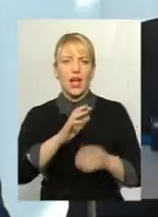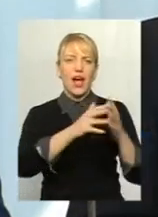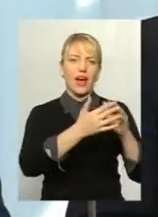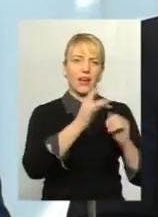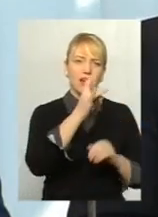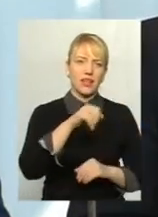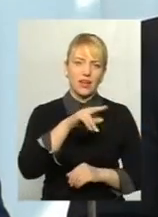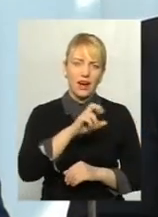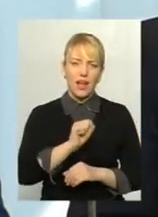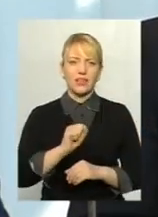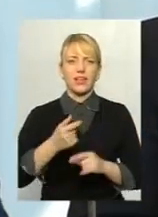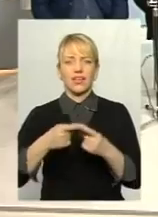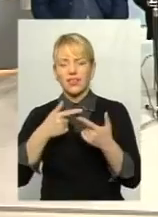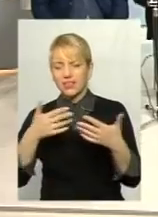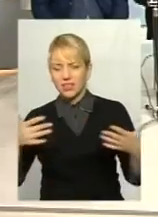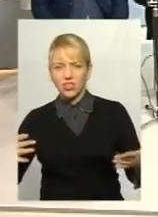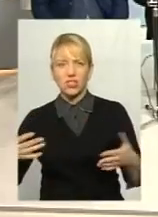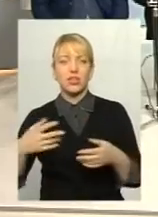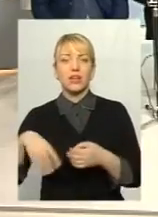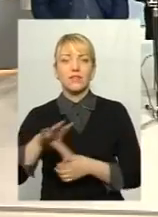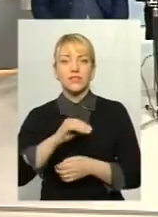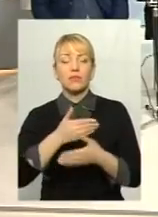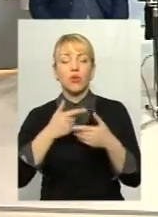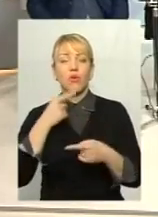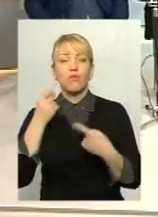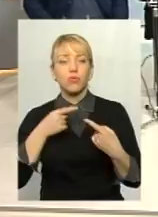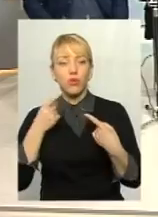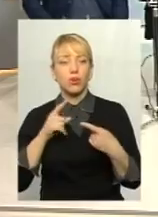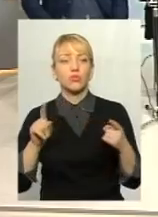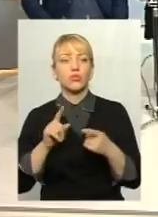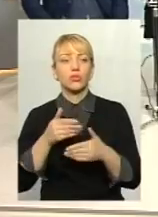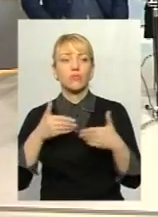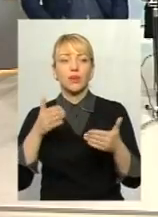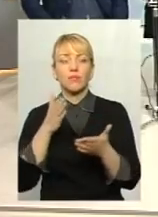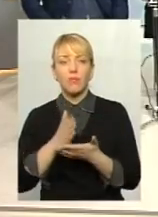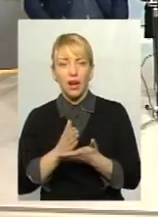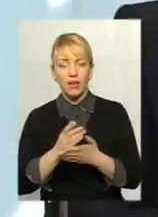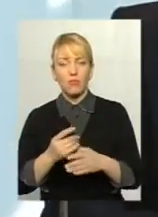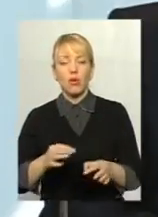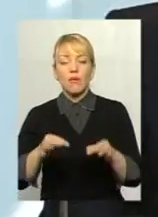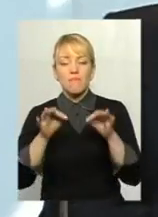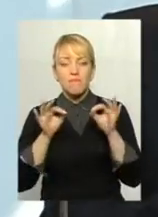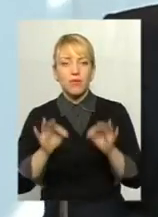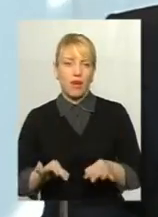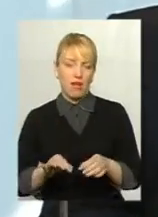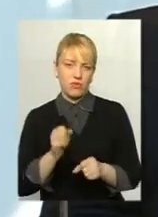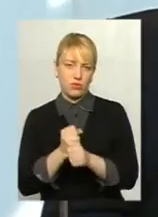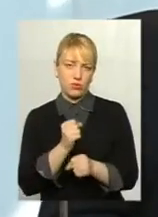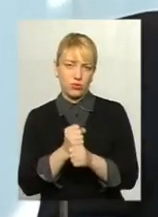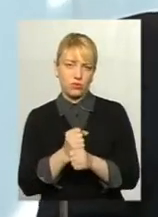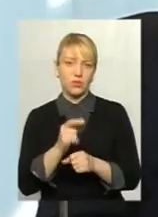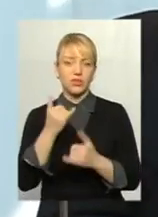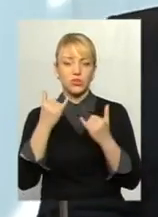комітет захисту ризної землі, та інші, якраз говоримо, що ми маємо тут поступити правильно. І сьогодні держава,